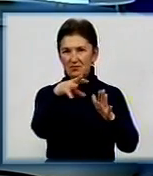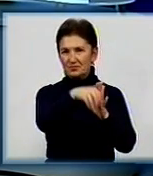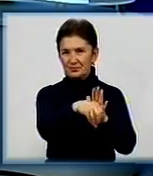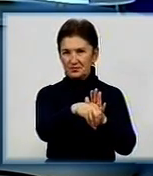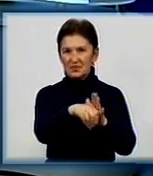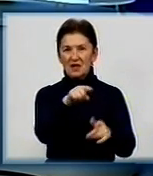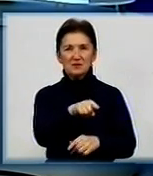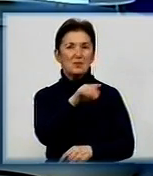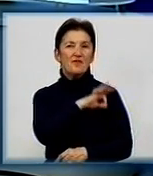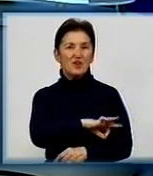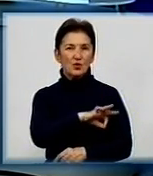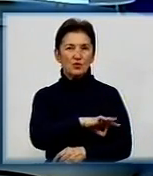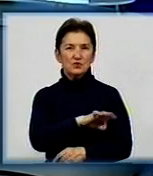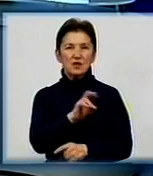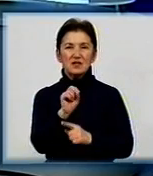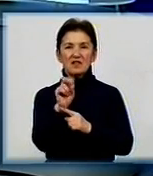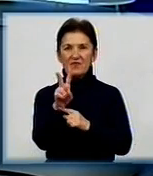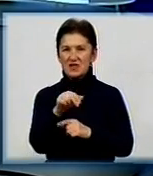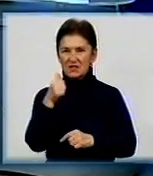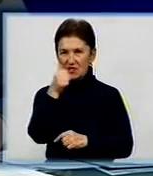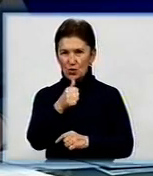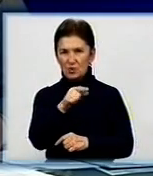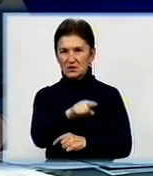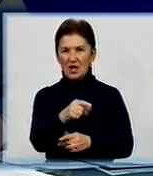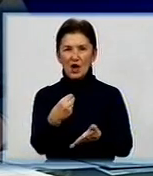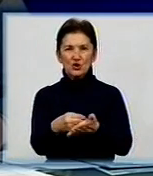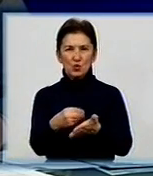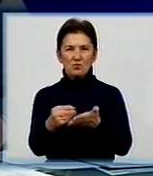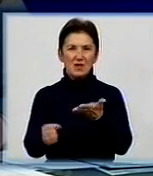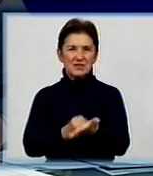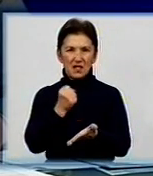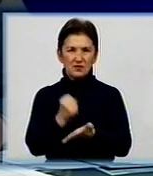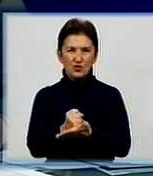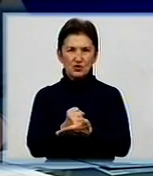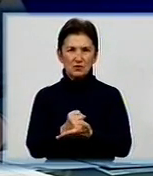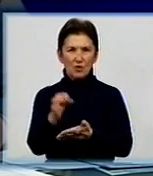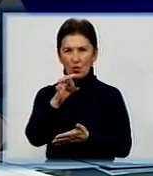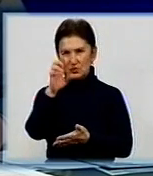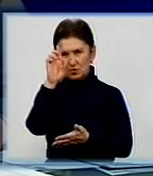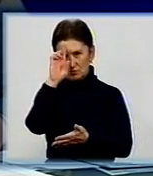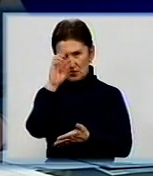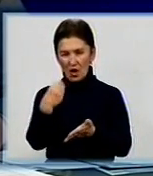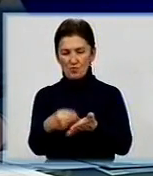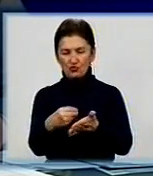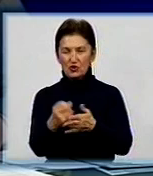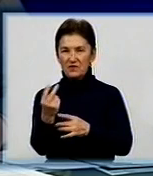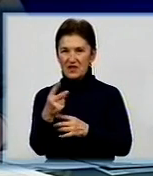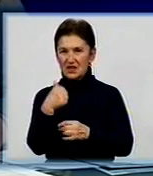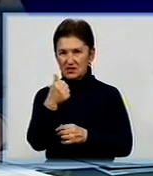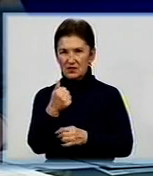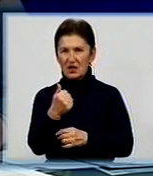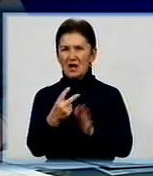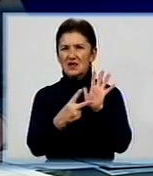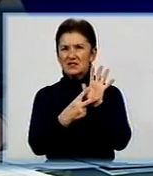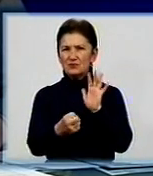ми їх використовуємо. На 2012 рік ця сума затверджена законом України про державний бюджет на 2012 рік у розмірі 732